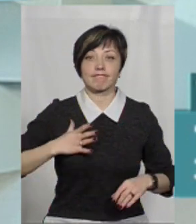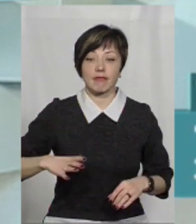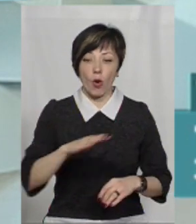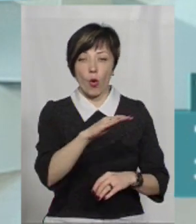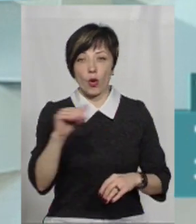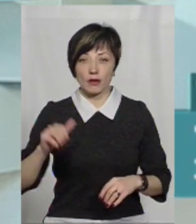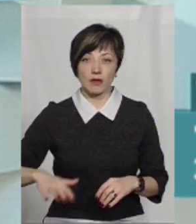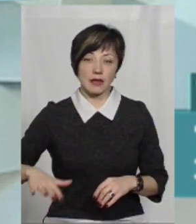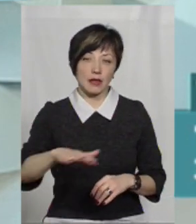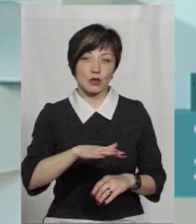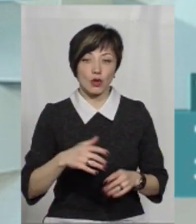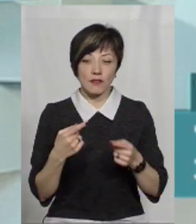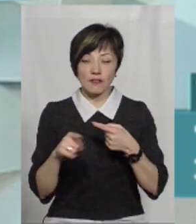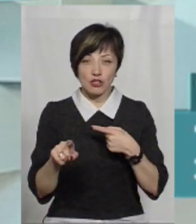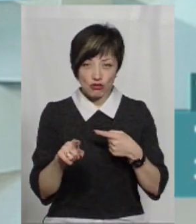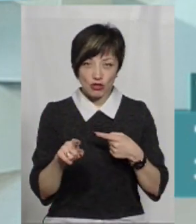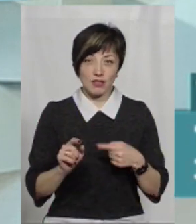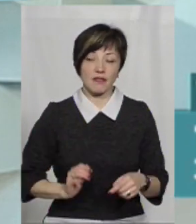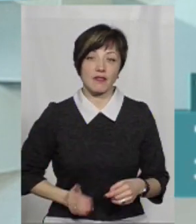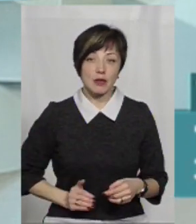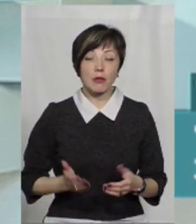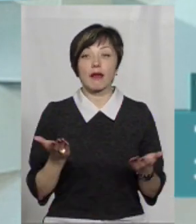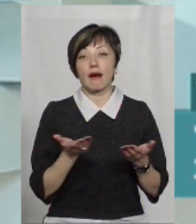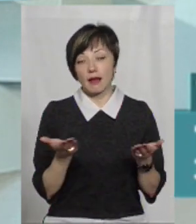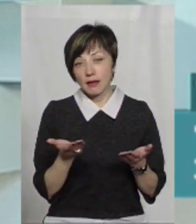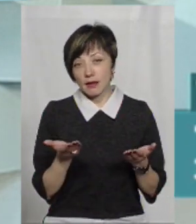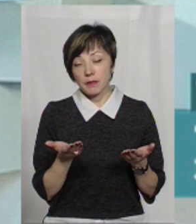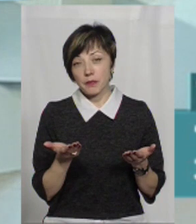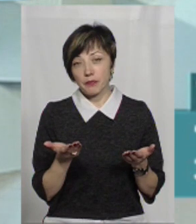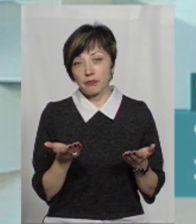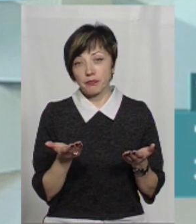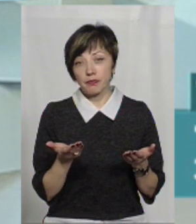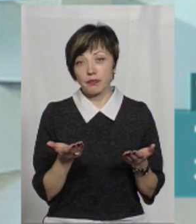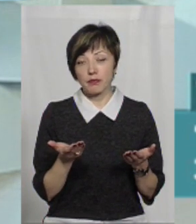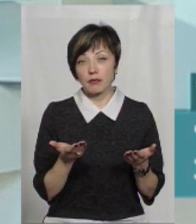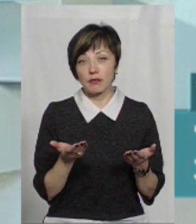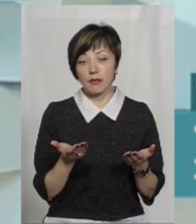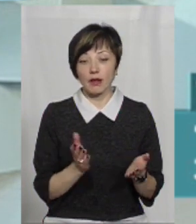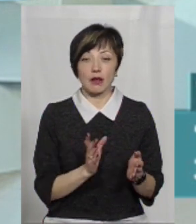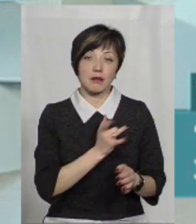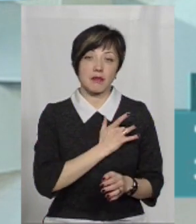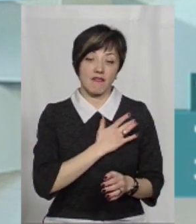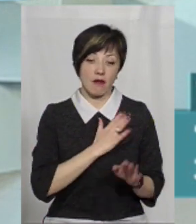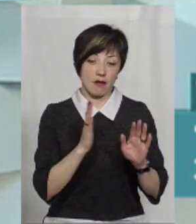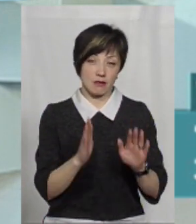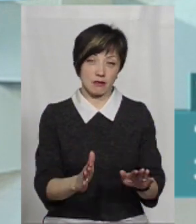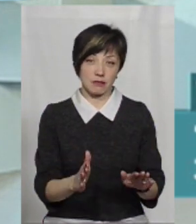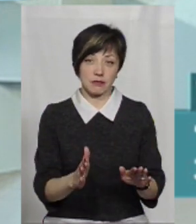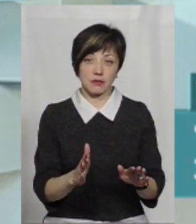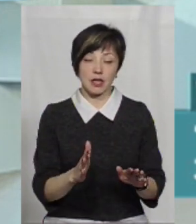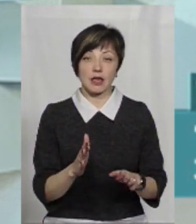території в інших суб'єктів господарювання, які, звичайно, відносяться, скажімо так, до приватного сектору.